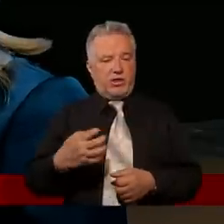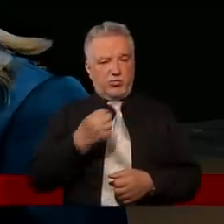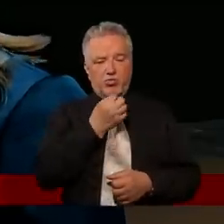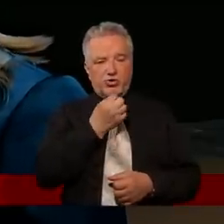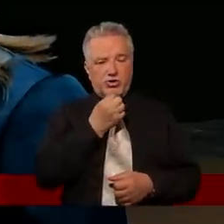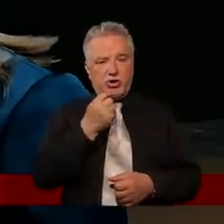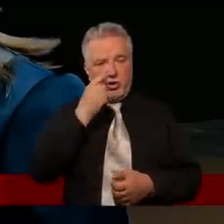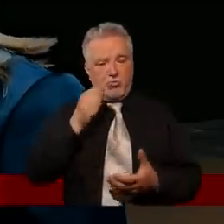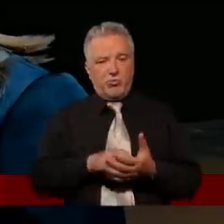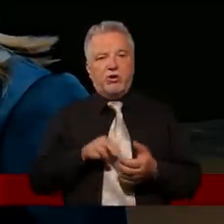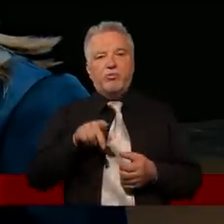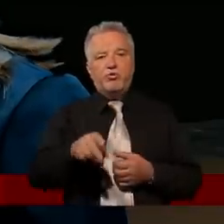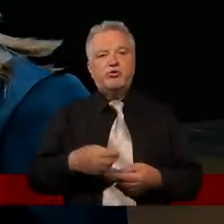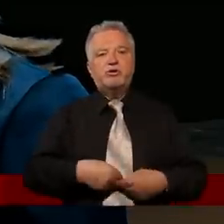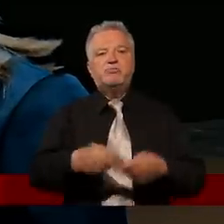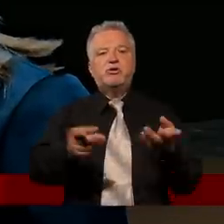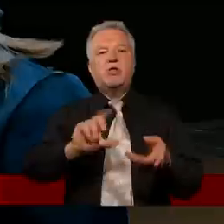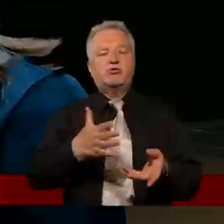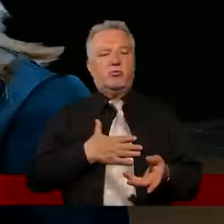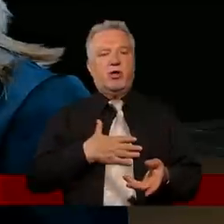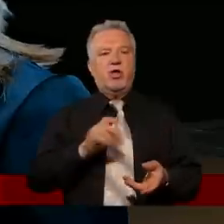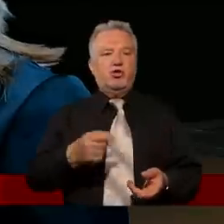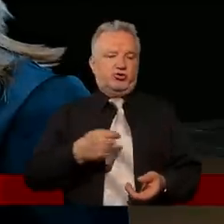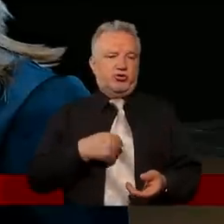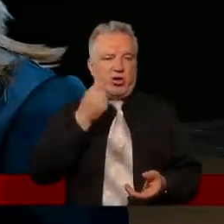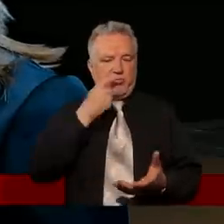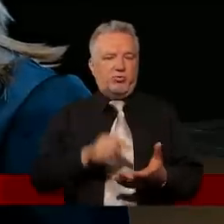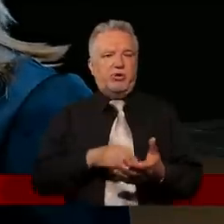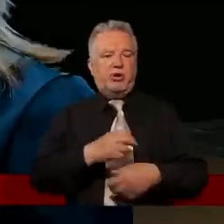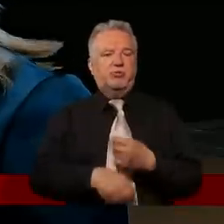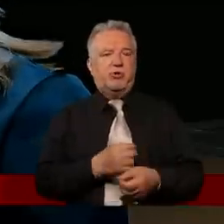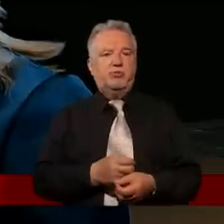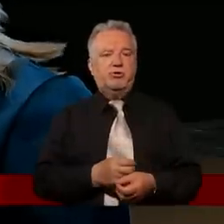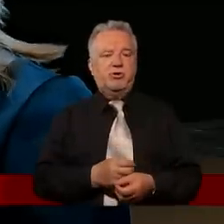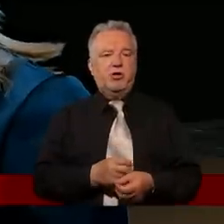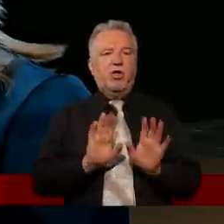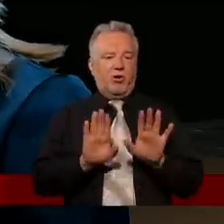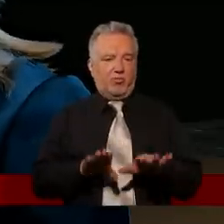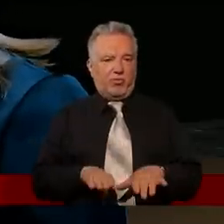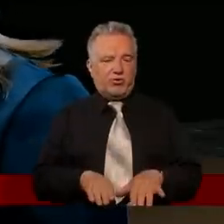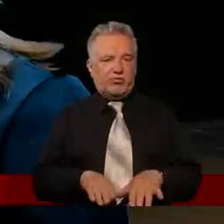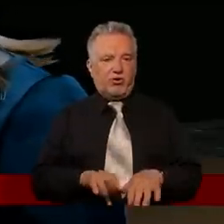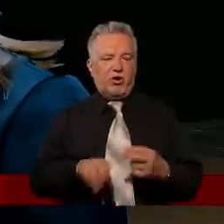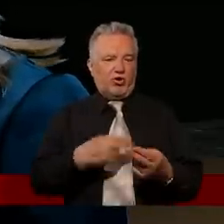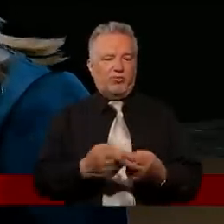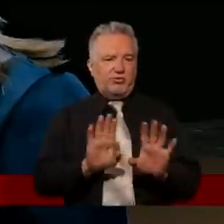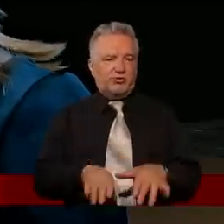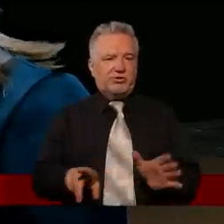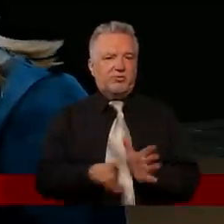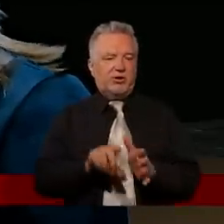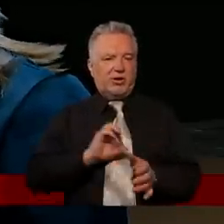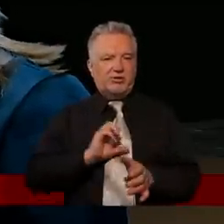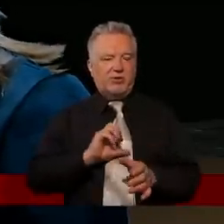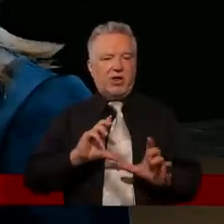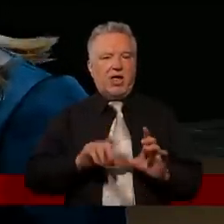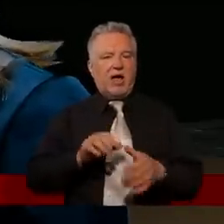sprzedać to, co ma. Ja sobie zadałam pytanie, co ja powinnam zrobić? I pozwolę sobie odpowiedź na nie zostawić dla siebie, ale